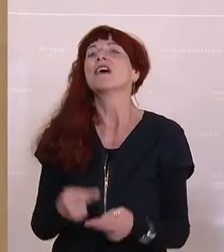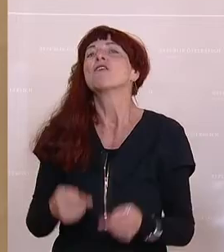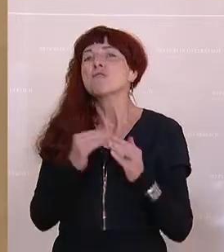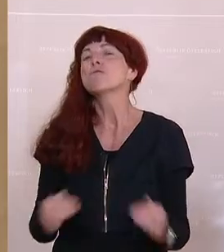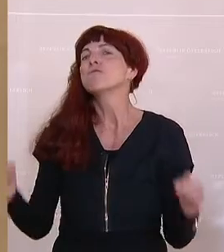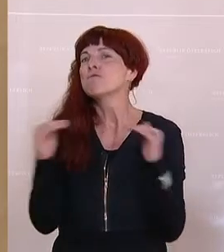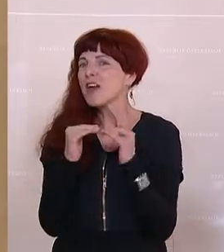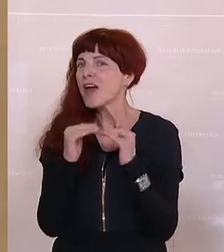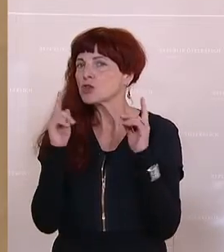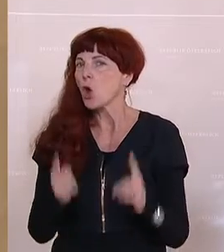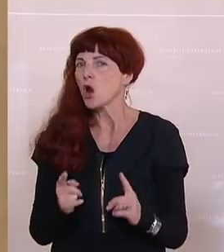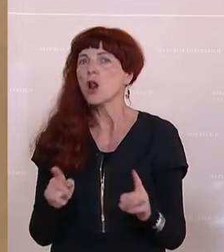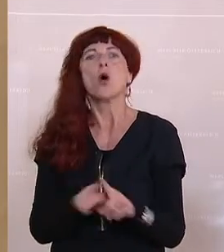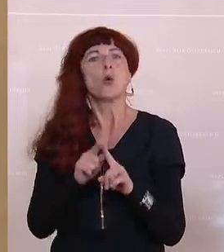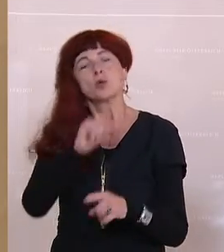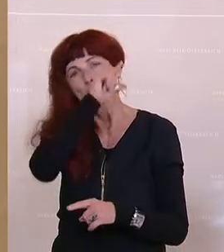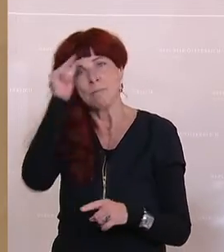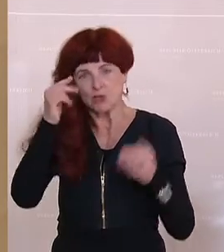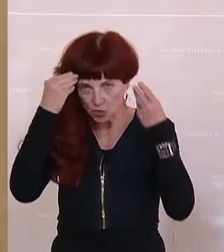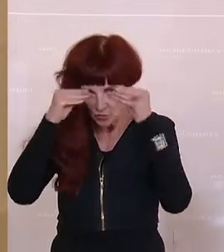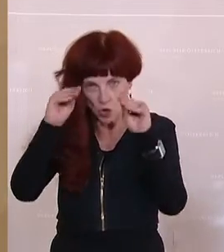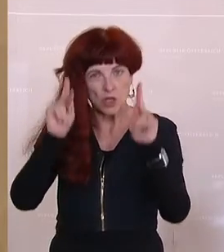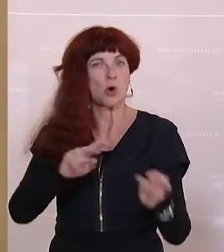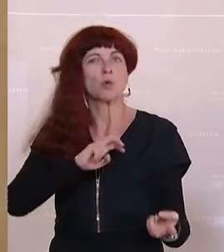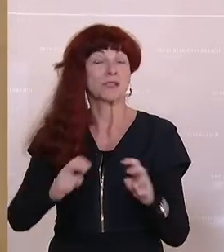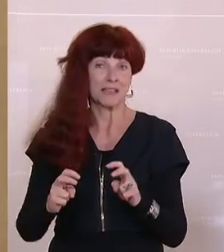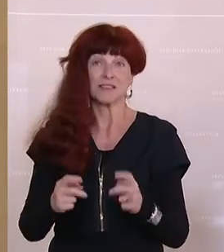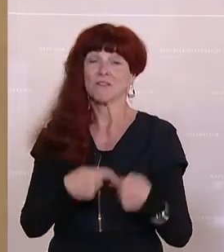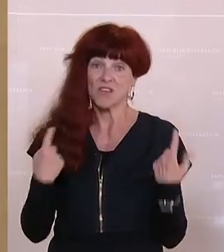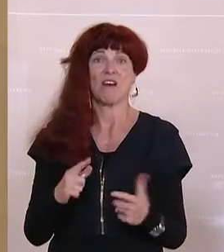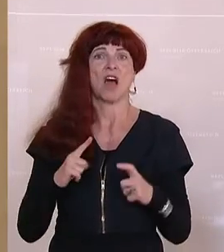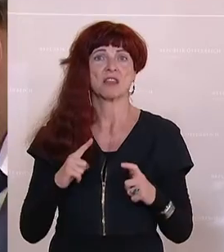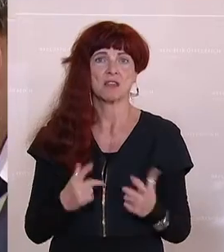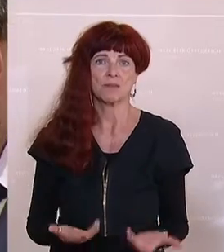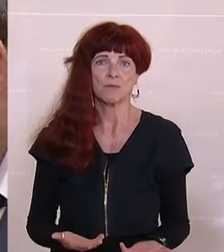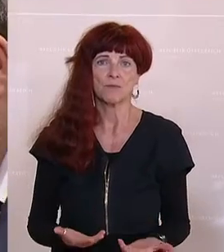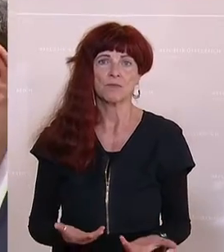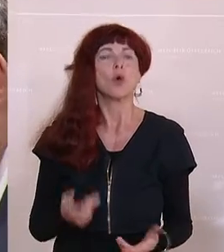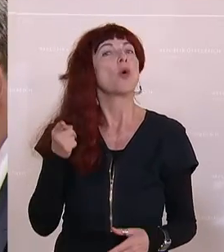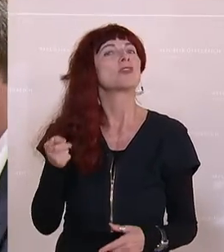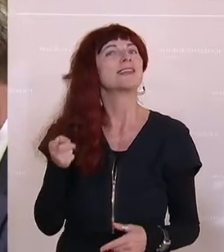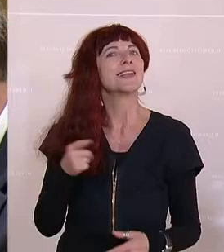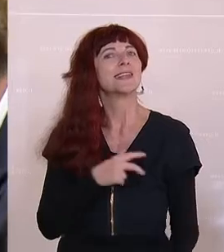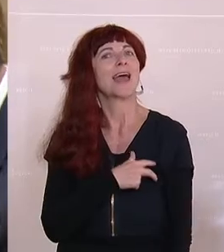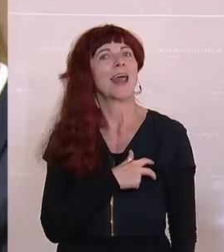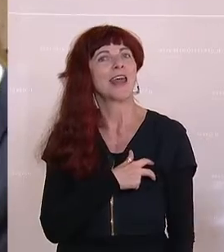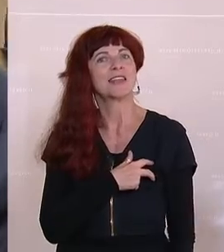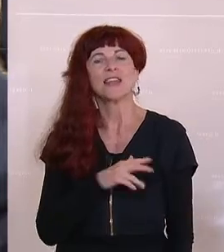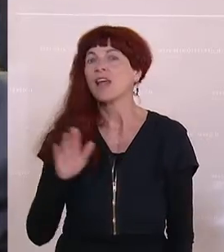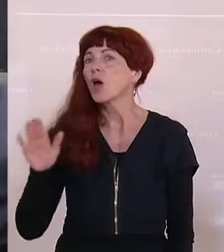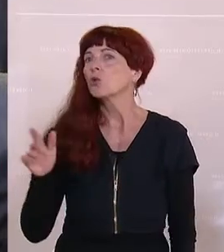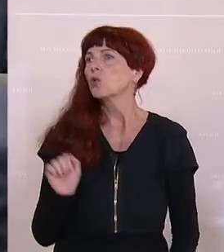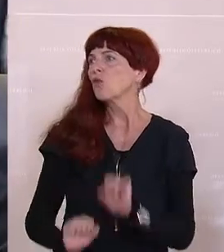Menschenwürde. Und das erwarten wir uns auch hier, dass das umgesetzt wird. Und diese Realität, die Sie mit Ihrem